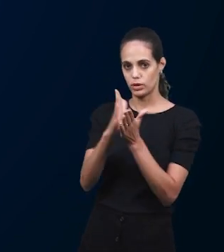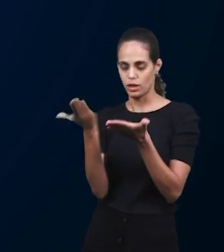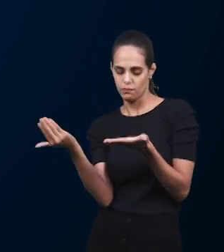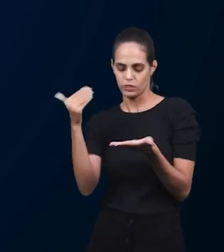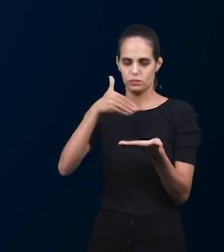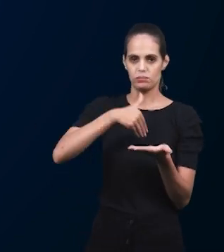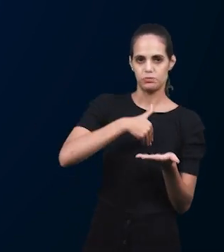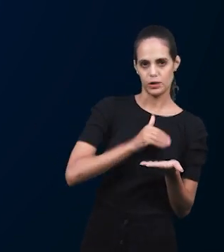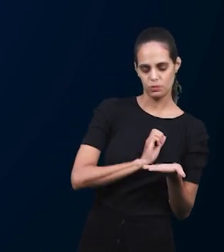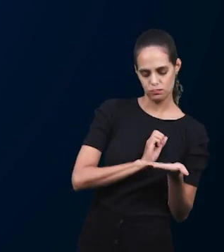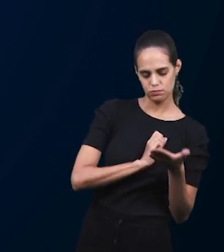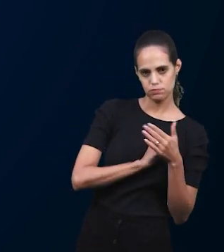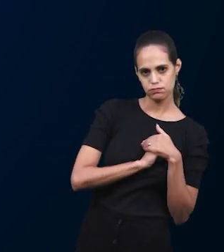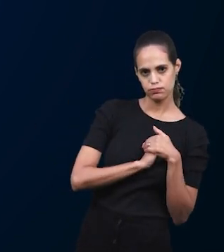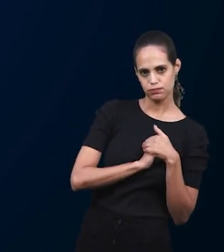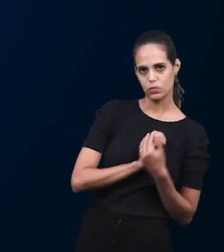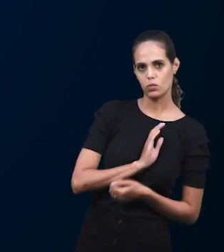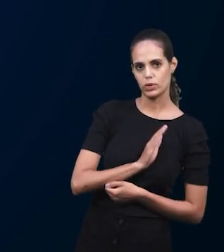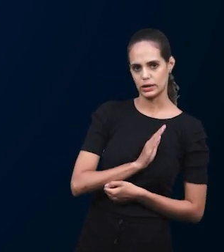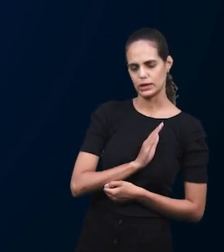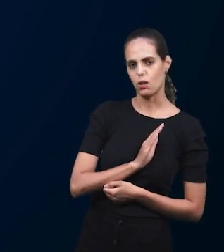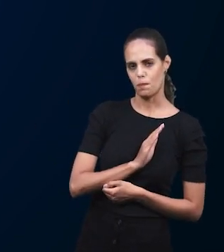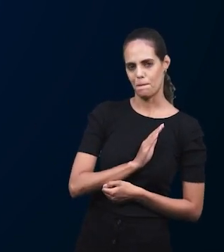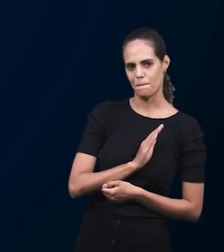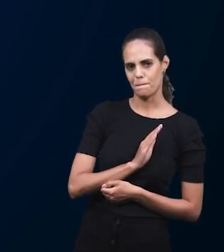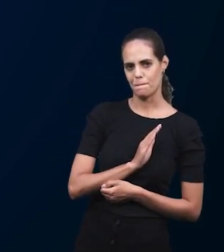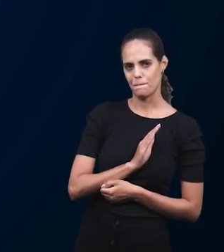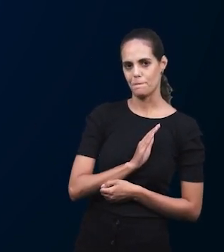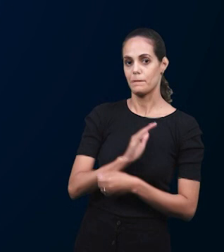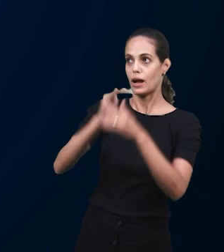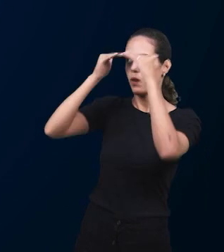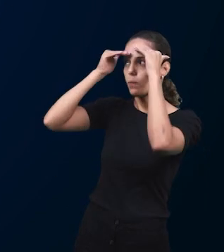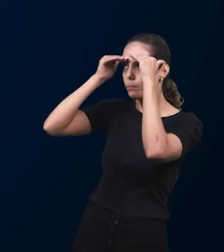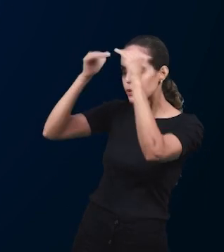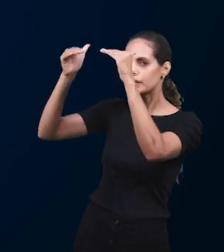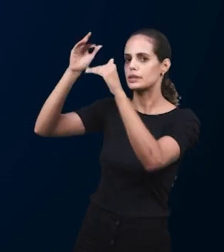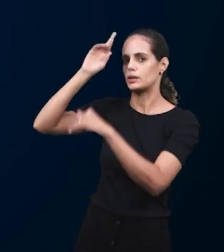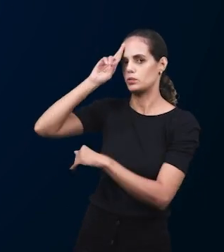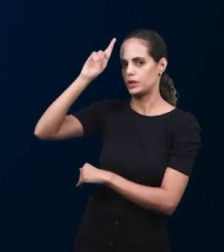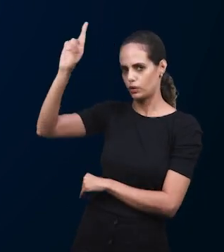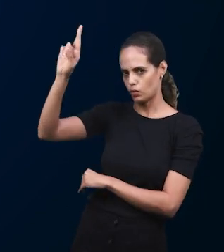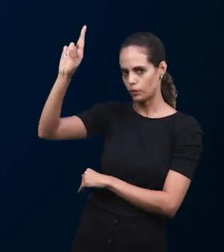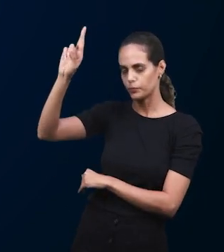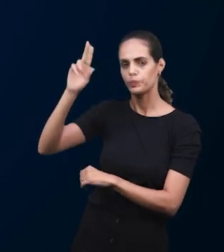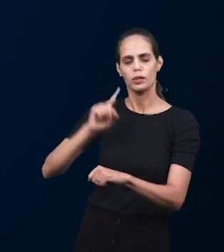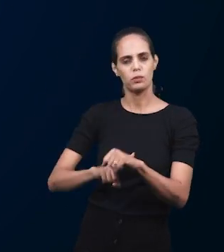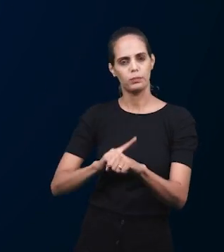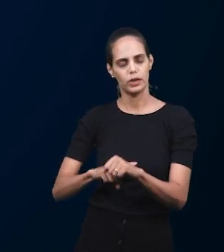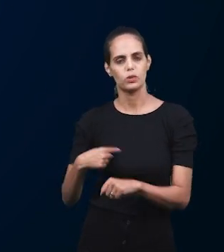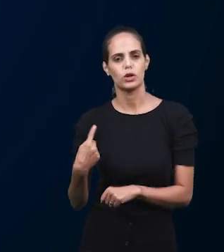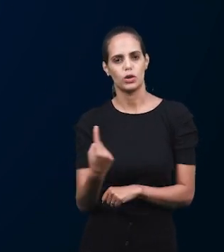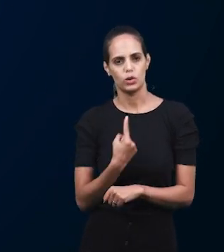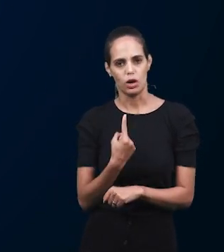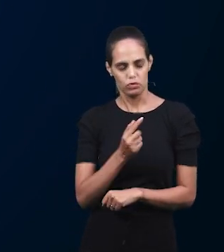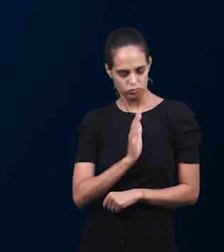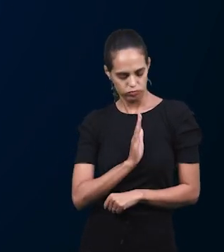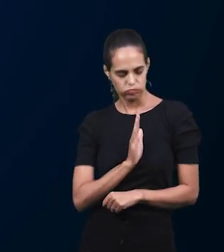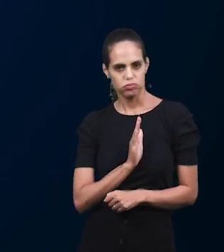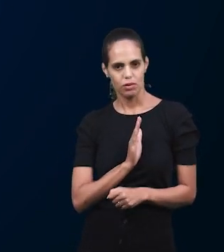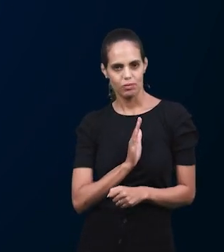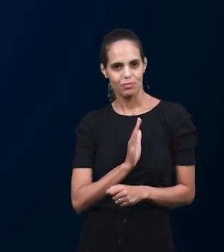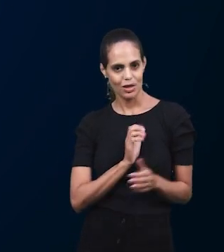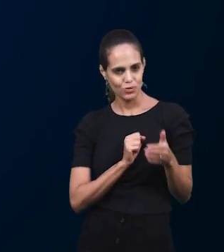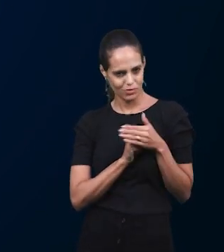сердце моем сокрыл я Слово Твое, чтобы не грешить пред Тобой». Когда мы храним Слово Божие в нашем